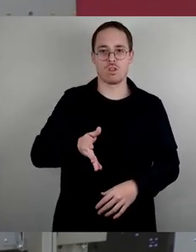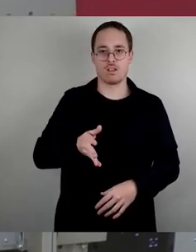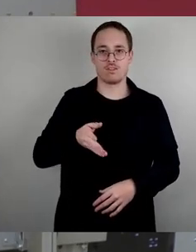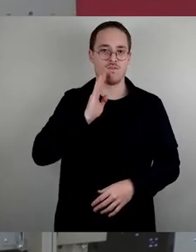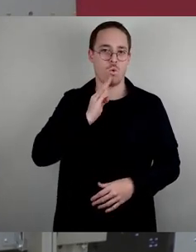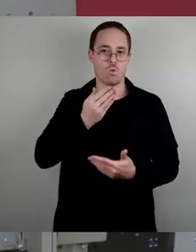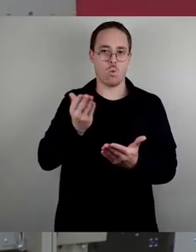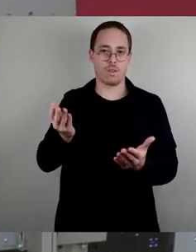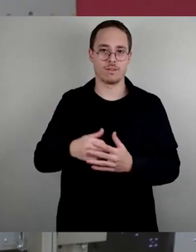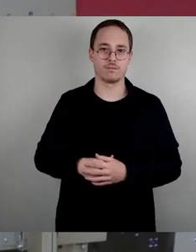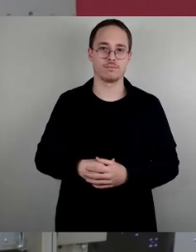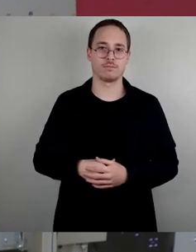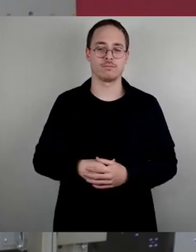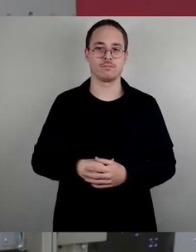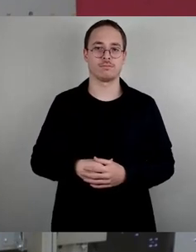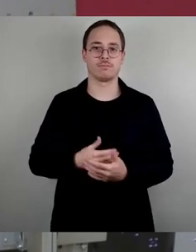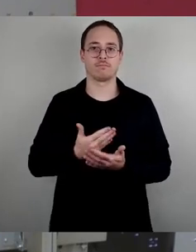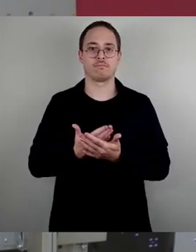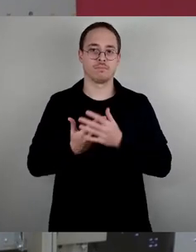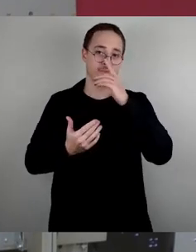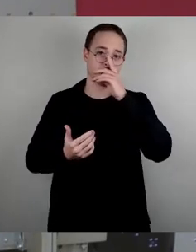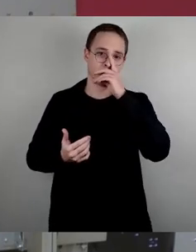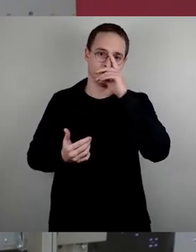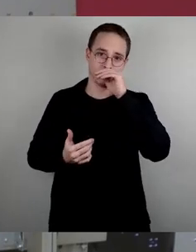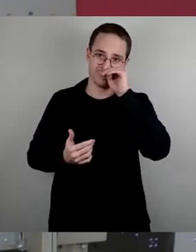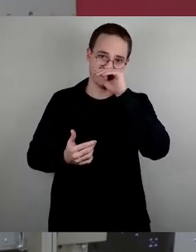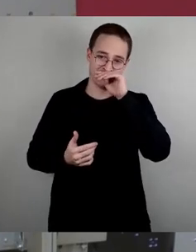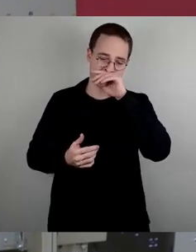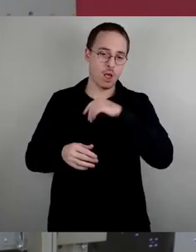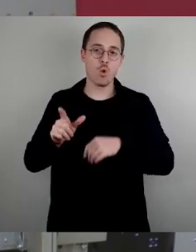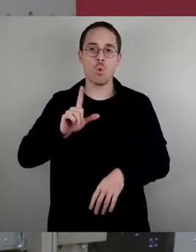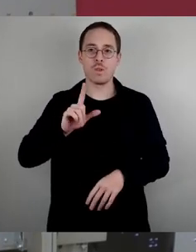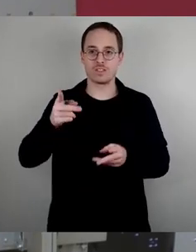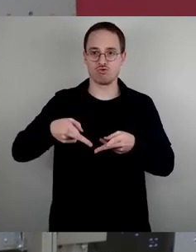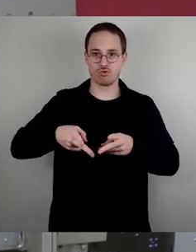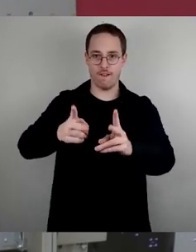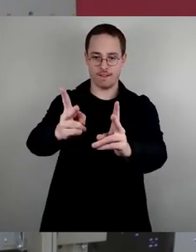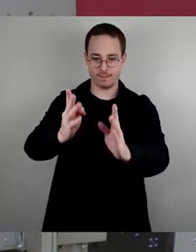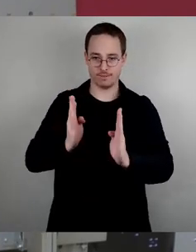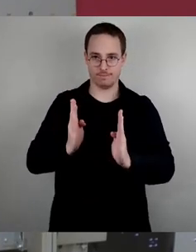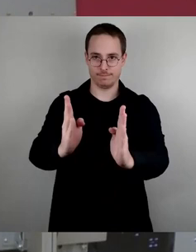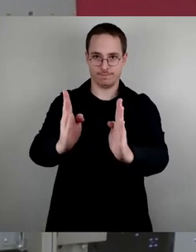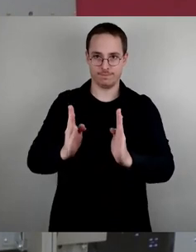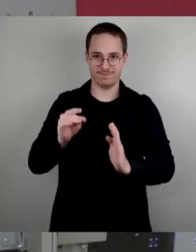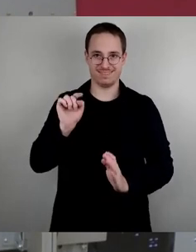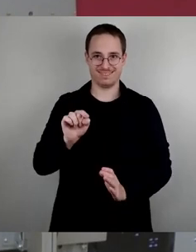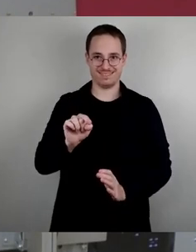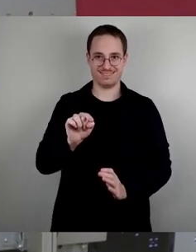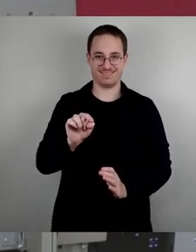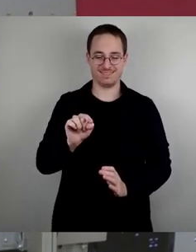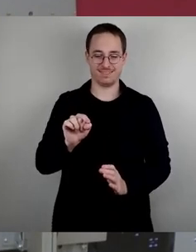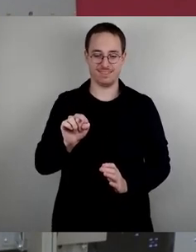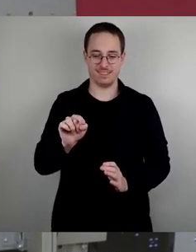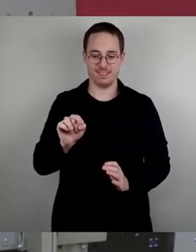50 Häuser. Allein in der Neustadt können Sie die gesamte Luisenstraße nehmen, die sozusagen für Ferienwohnungsvermietung momentan